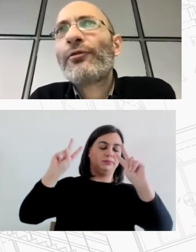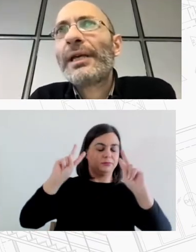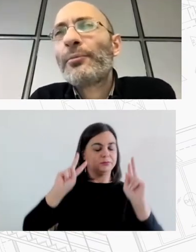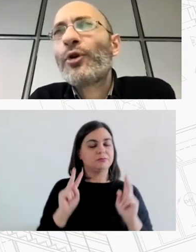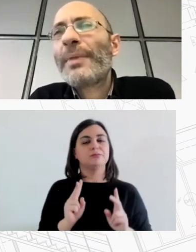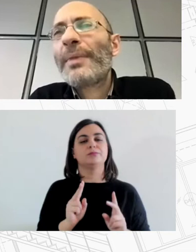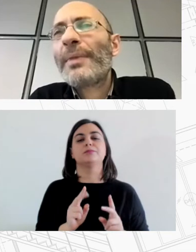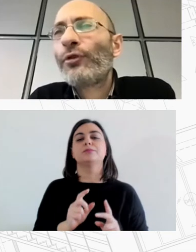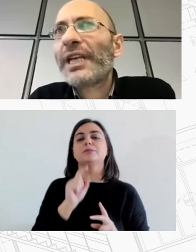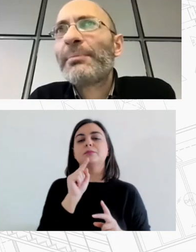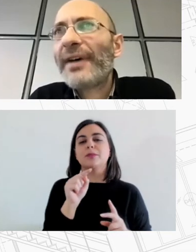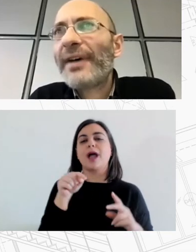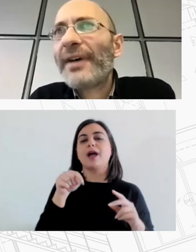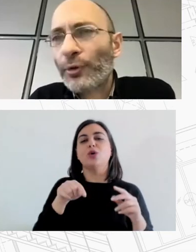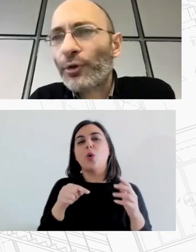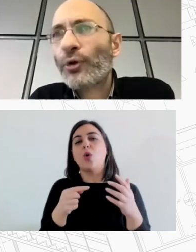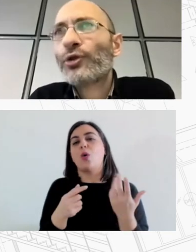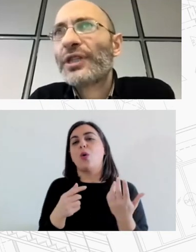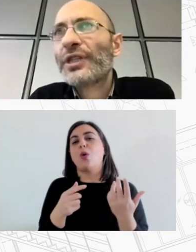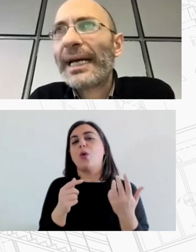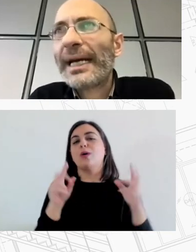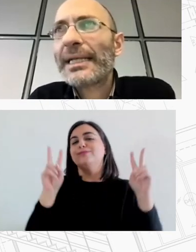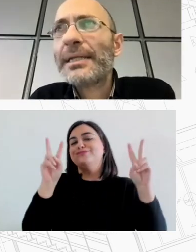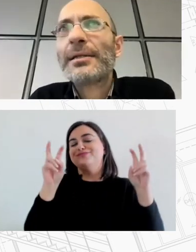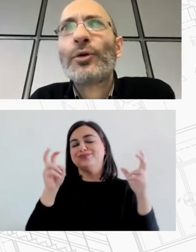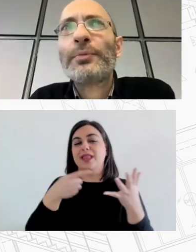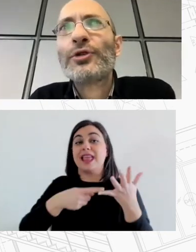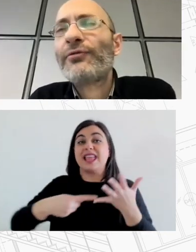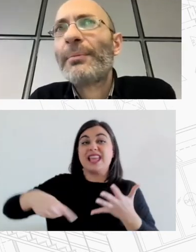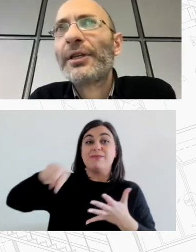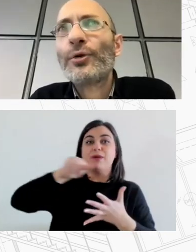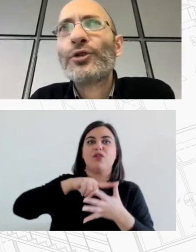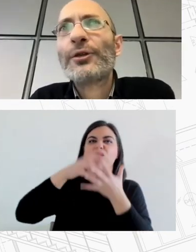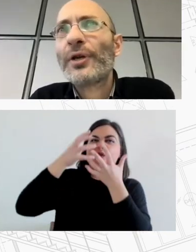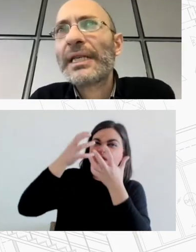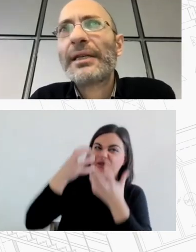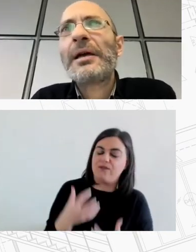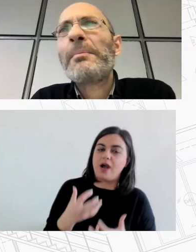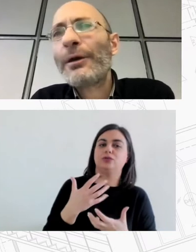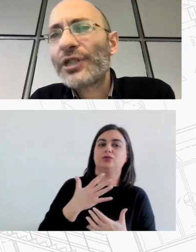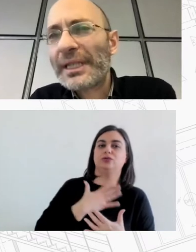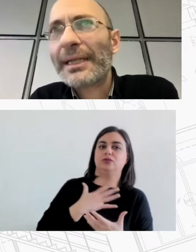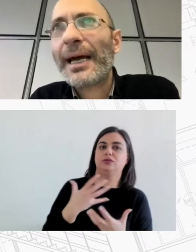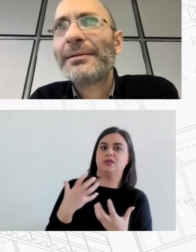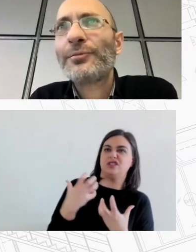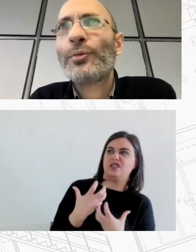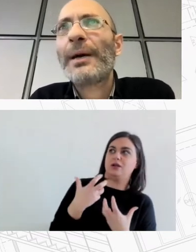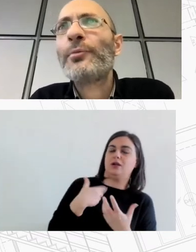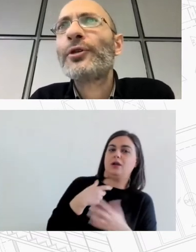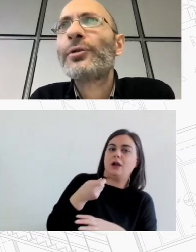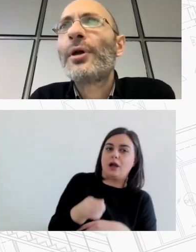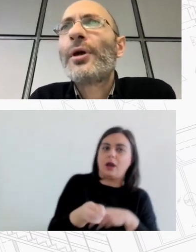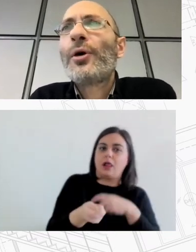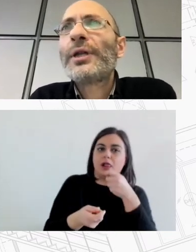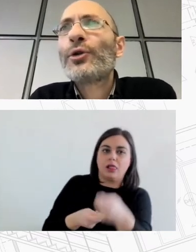υπερβολική επιβάρυνση από το κόστος στέγασης το οποίο σύμφωνα με τη Eurostat τορίζεται μάλλον συντηρητικά μπορούμε να